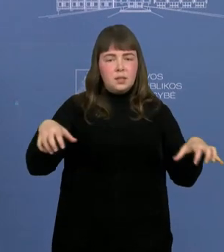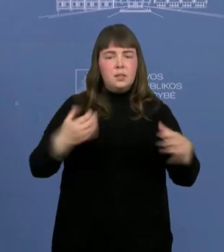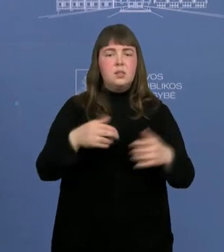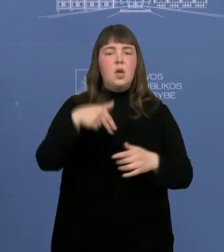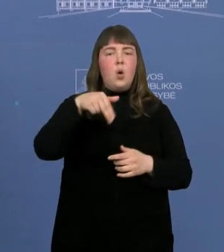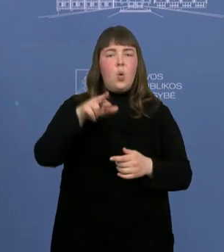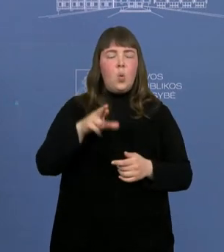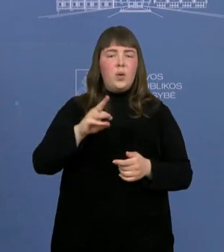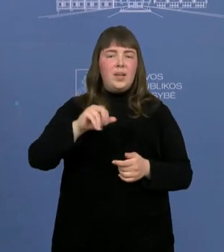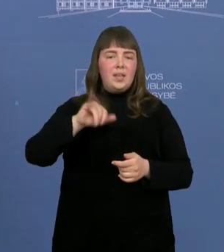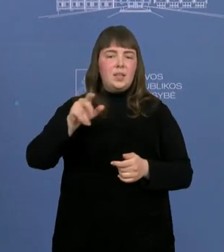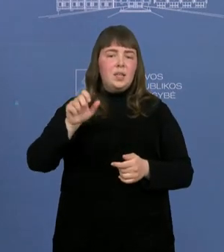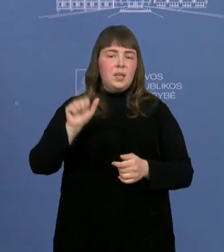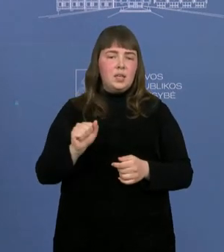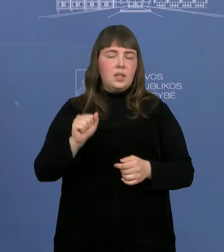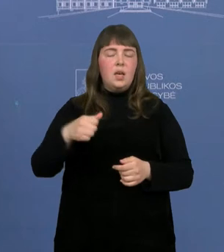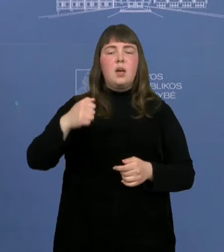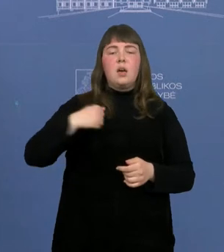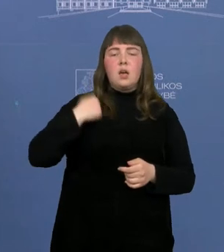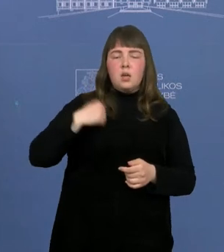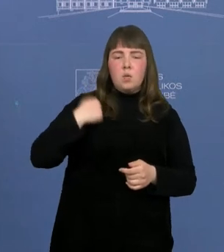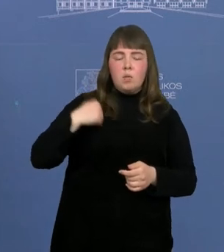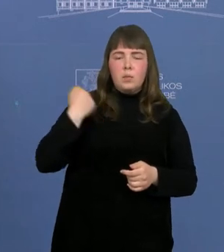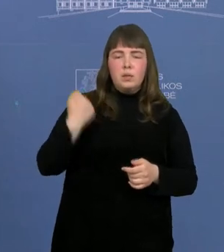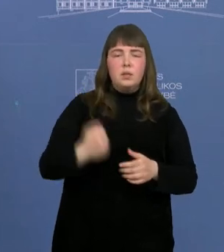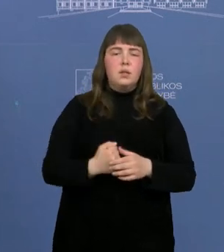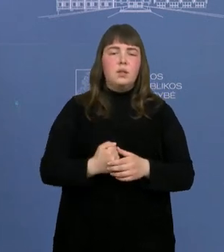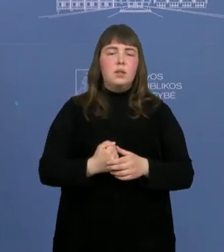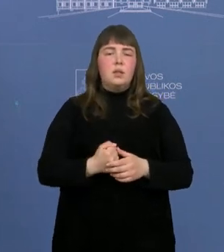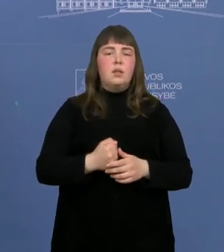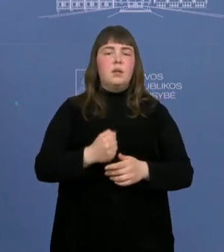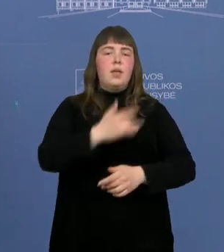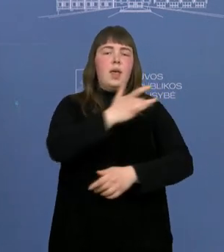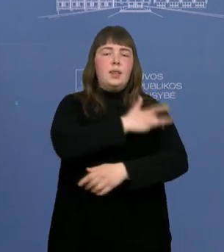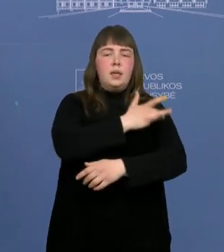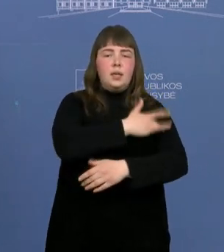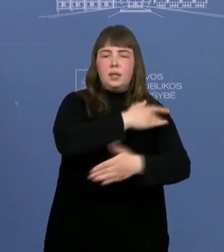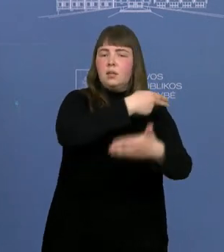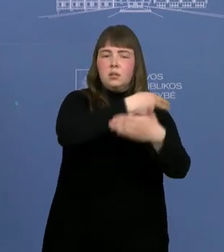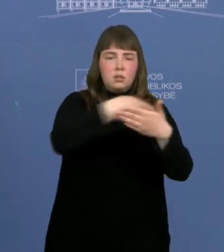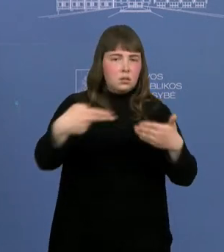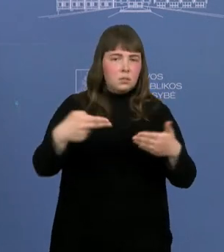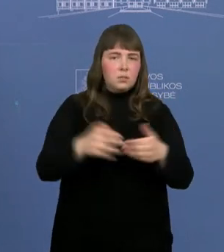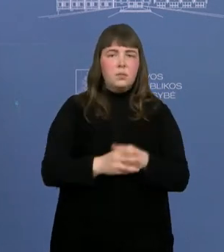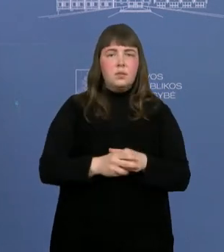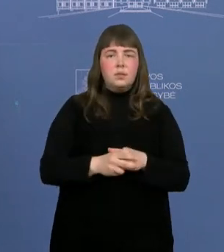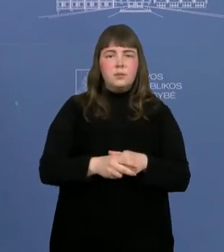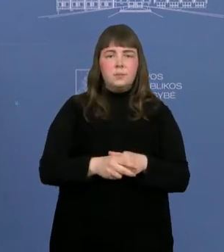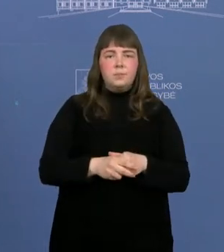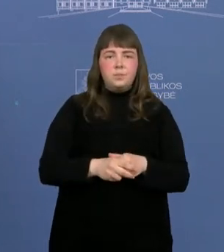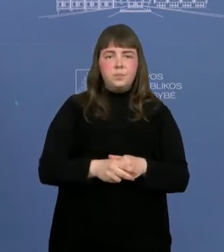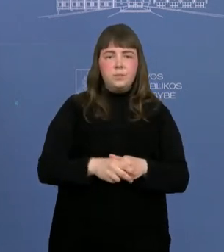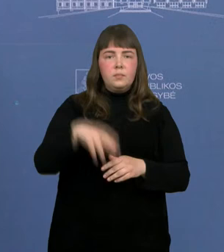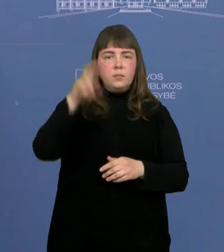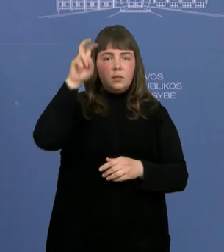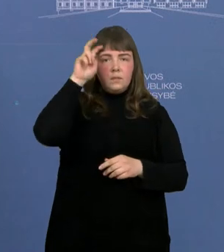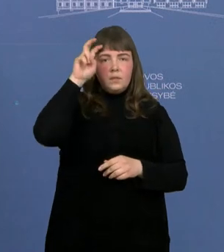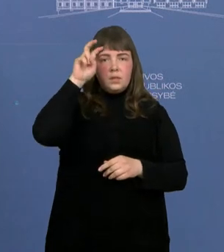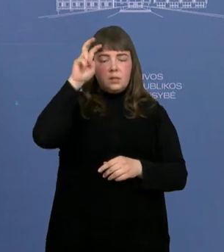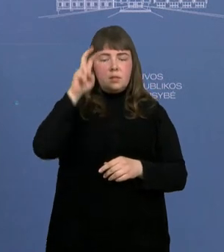uredijos, kelių direkcijos, kariuomenė, energetikos įmonės ir tą valstybę žemės